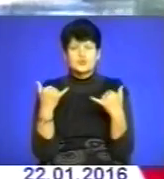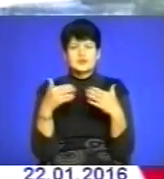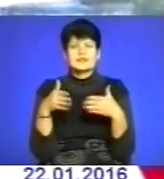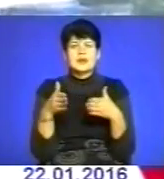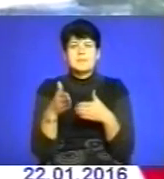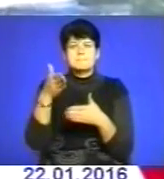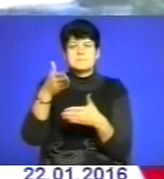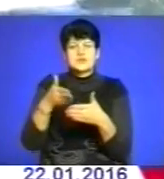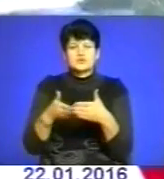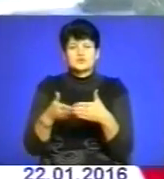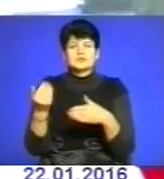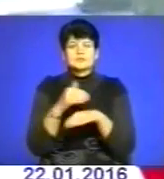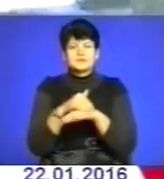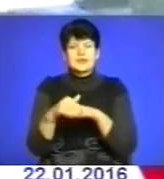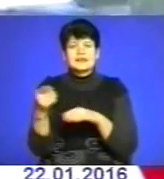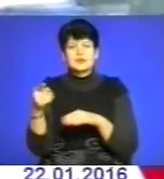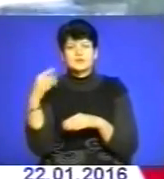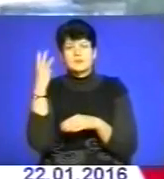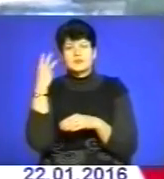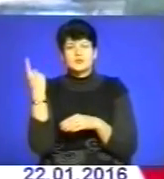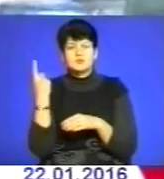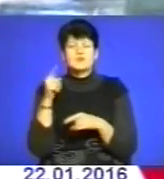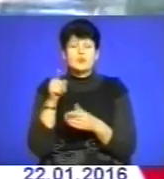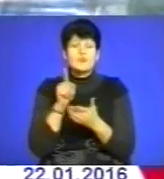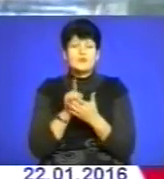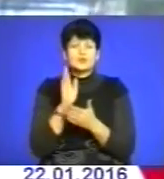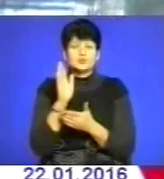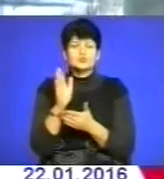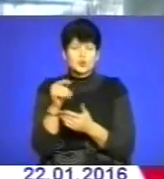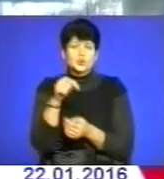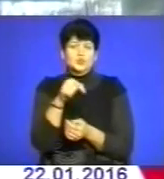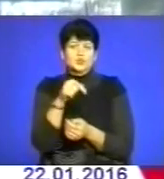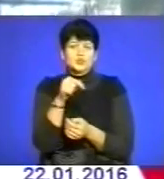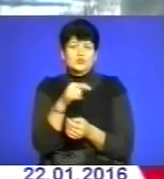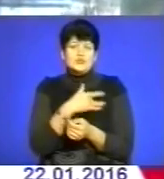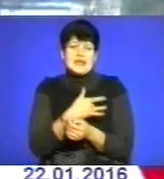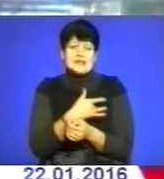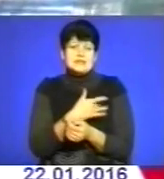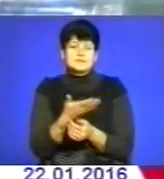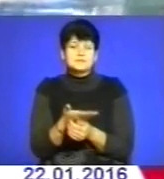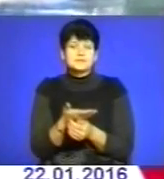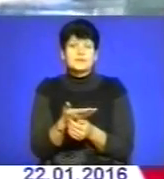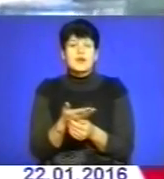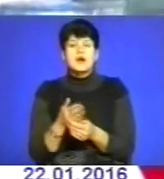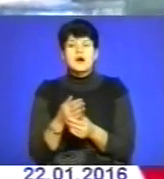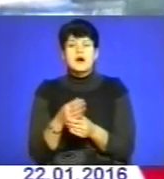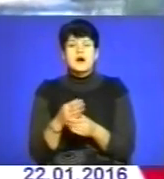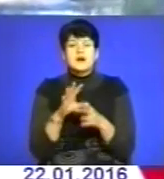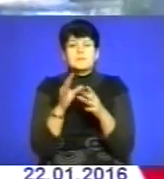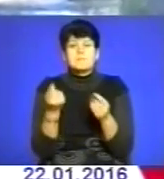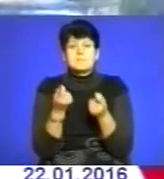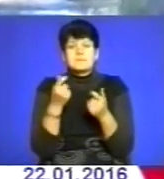Тернопільської та Хмельницької областей. І воно повинно бути отут, у серці. Хоча ще чимало людей